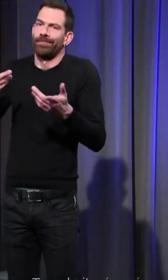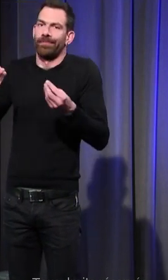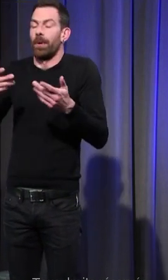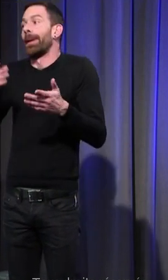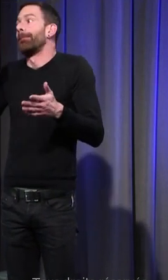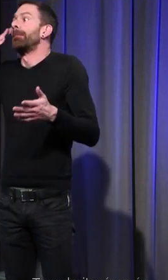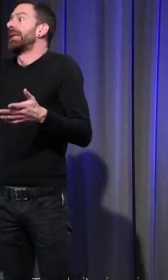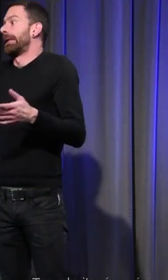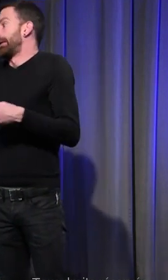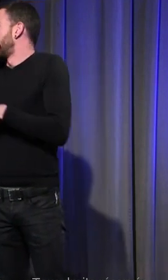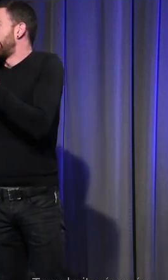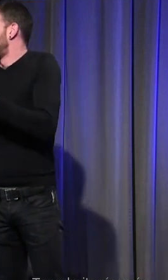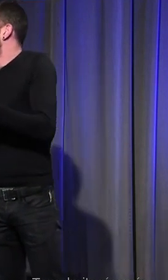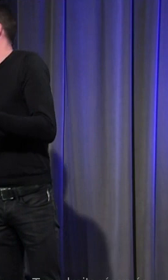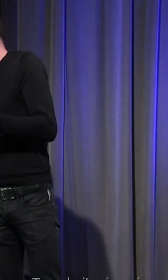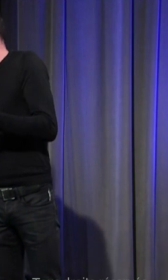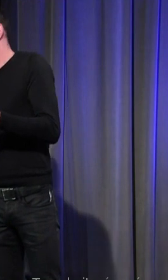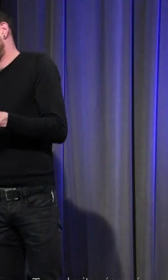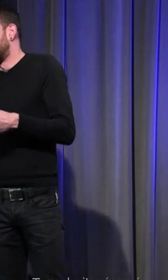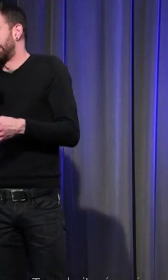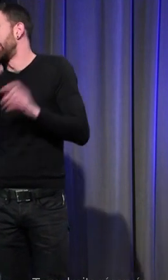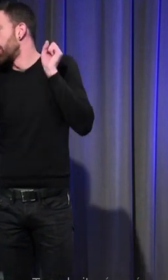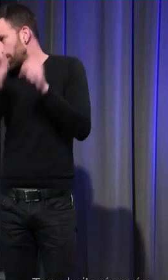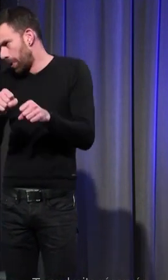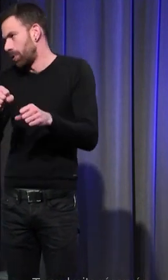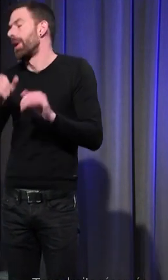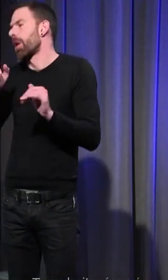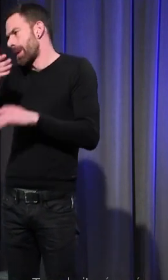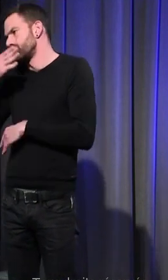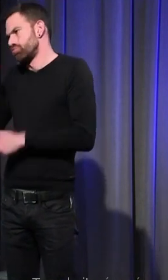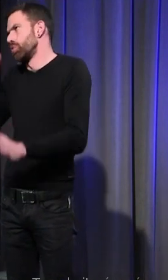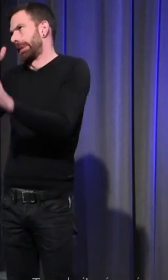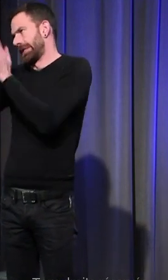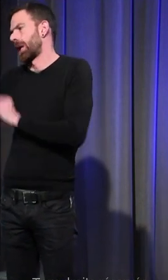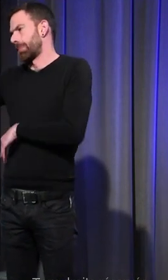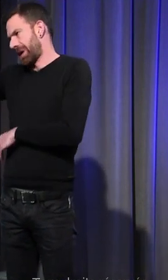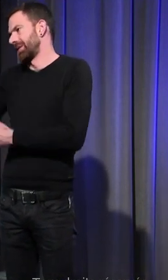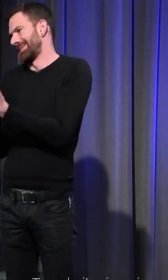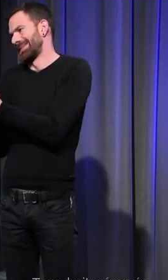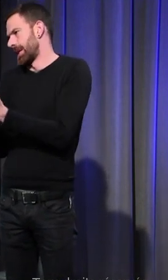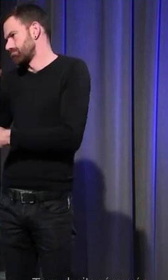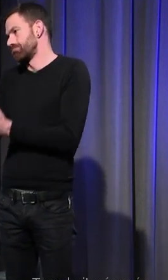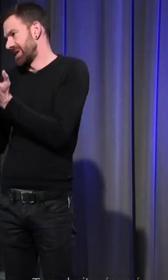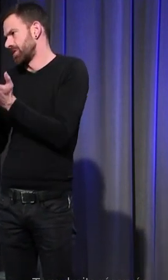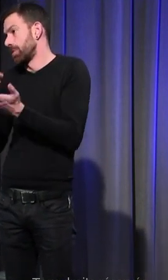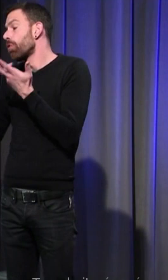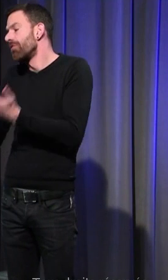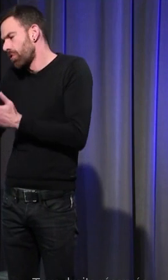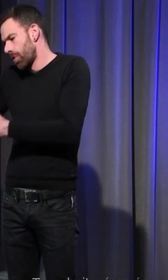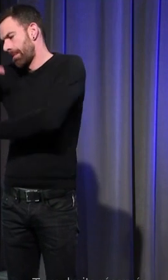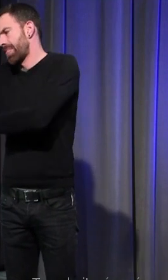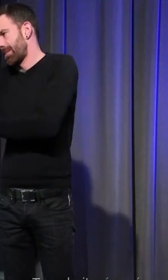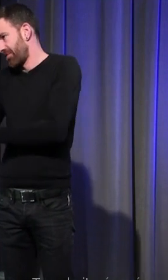ira là entre les deux mais le mieux quand même c'est qu'il aille au paradis c'est le top donc en quel cas on fait tout pour qu'il soit baptisé